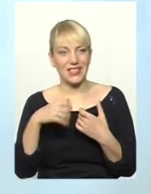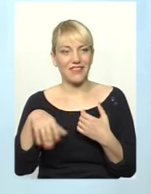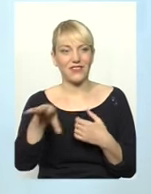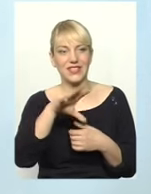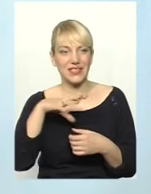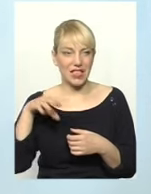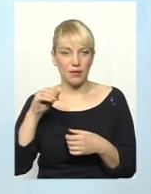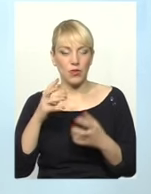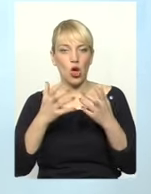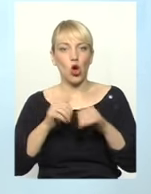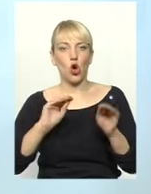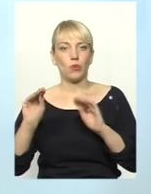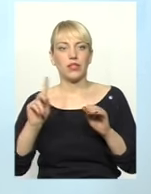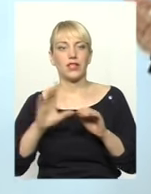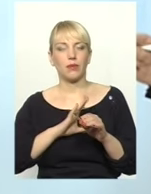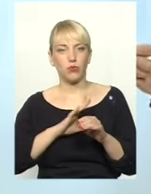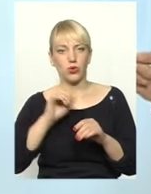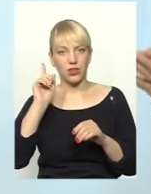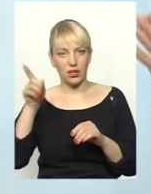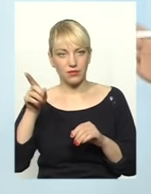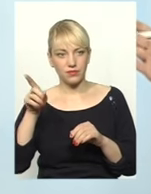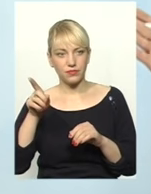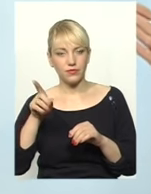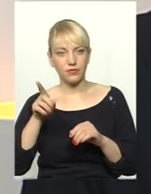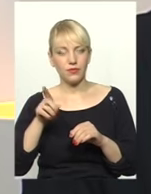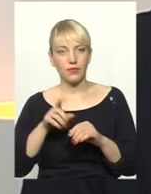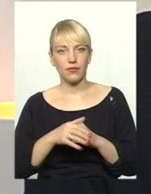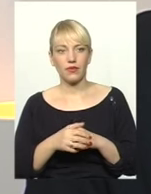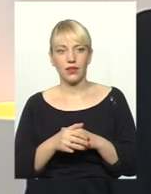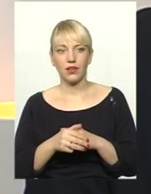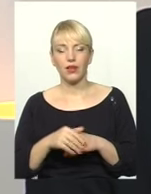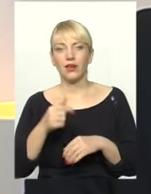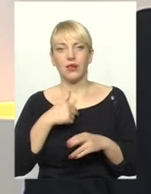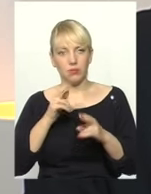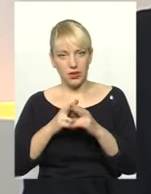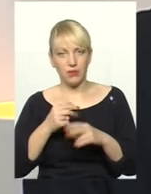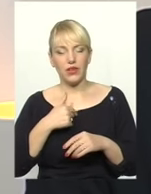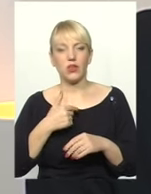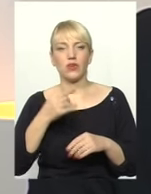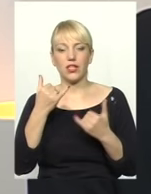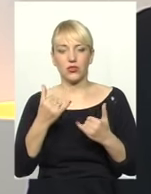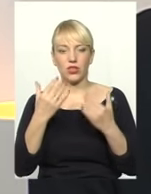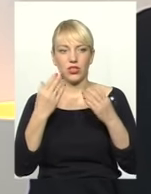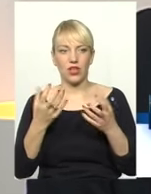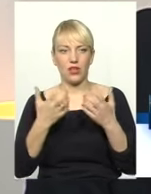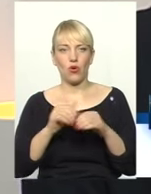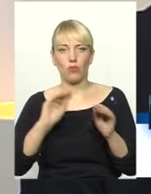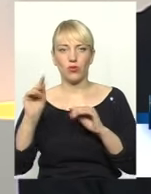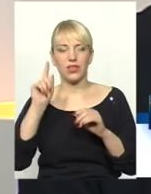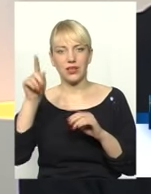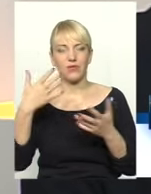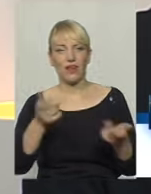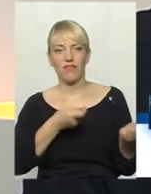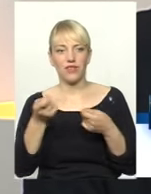обладнання, яке було свого часу. Ну, обладнання, давайте я вас перебиваю, обладнання, на сьогоднішній день, все відте вивезено.